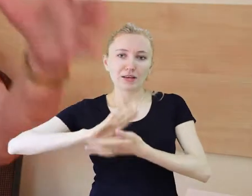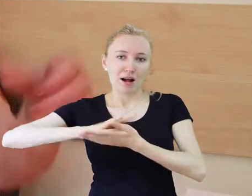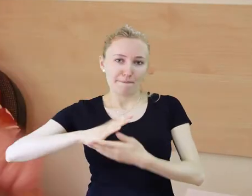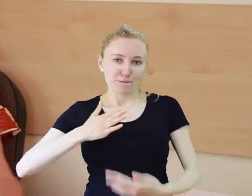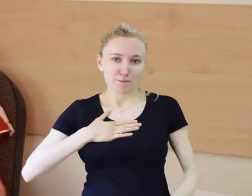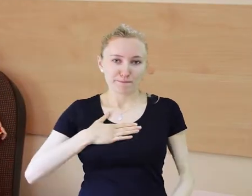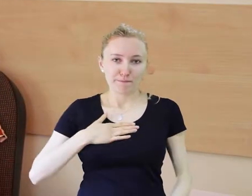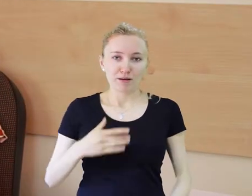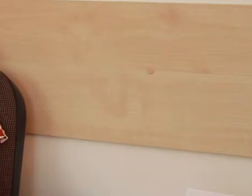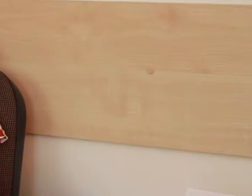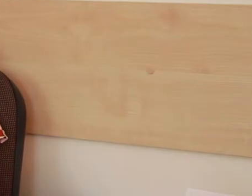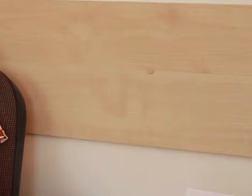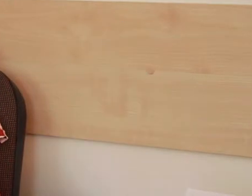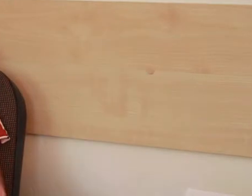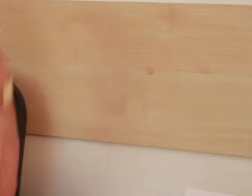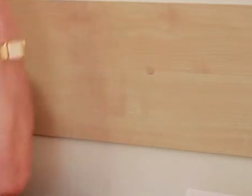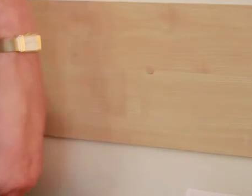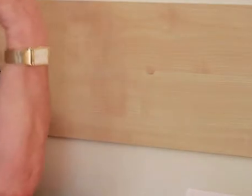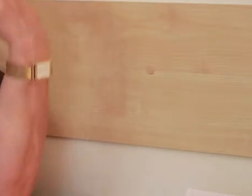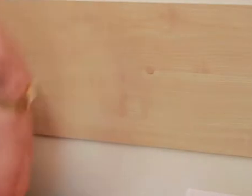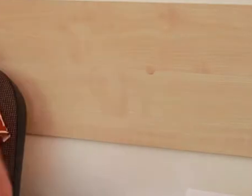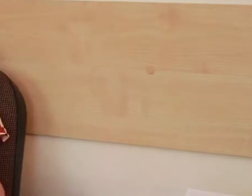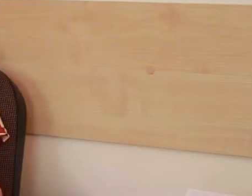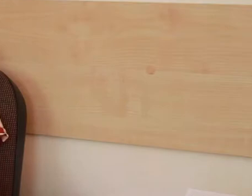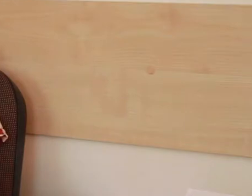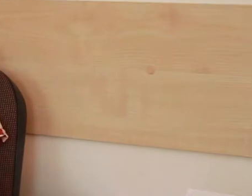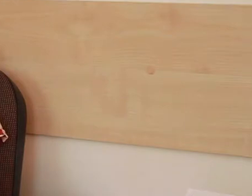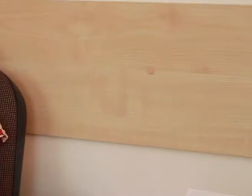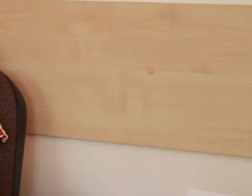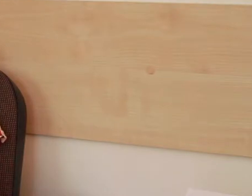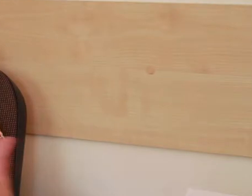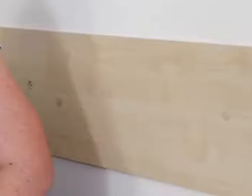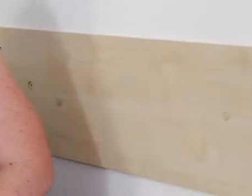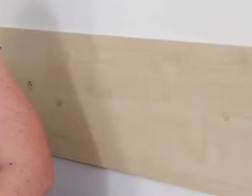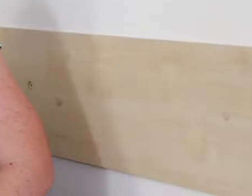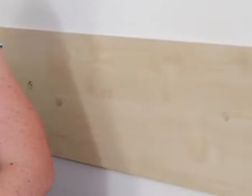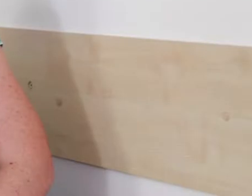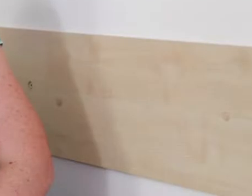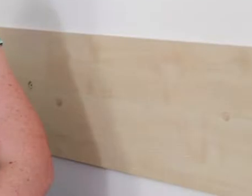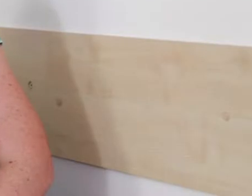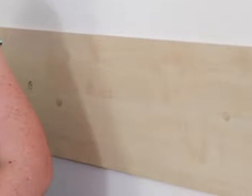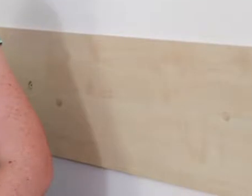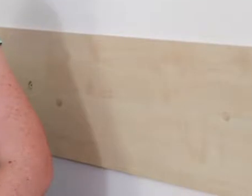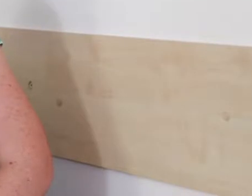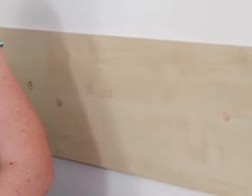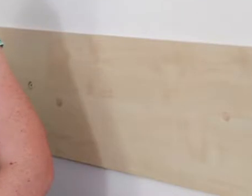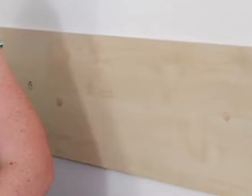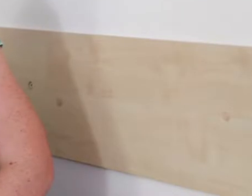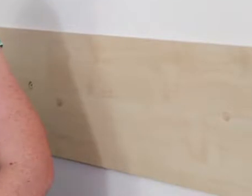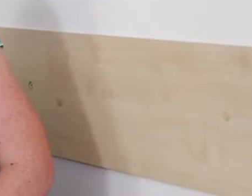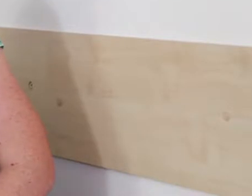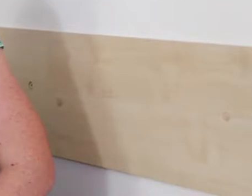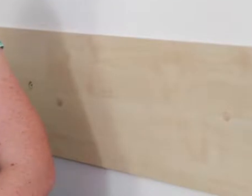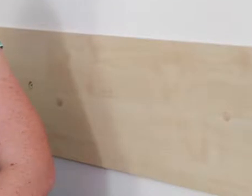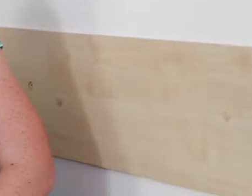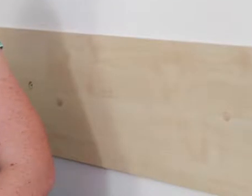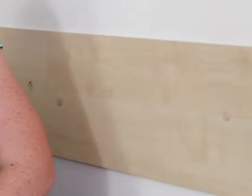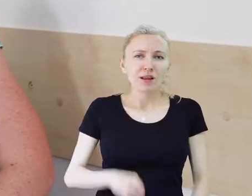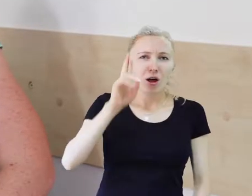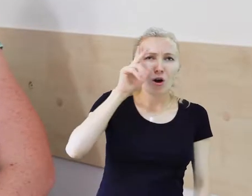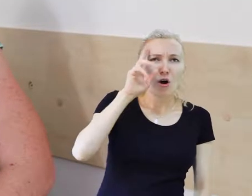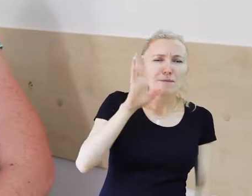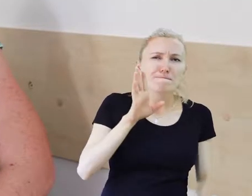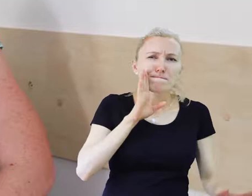I w domu mam. I tu mam przenośnego. No kojarzymy się z organizacją,